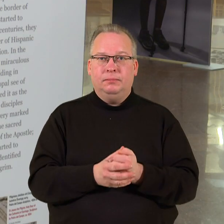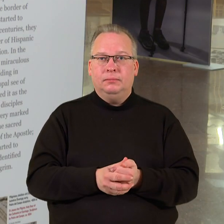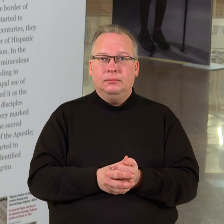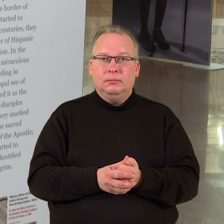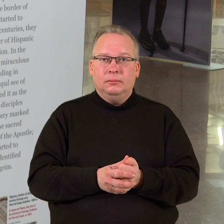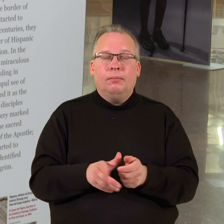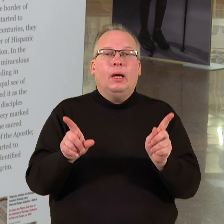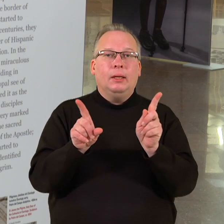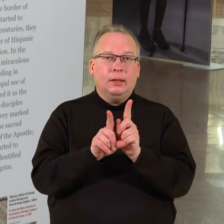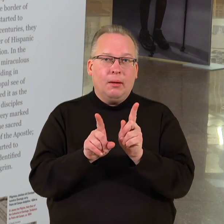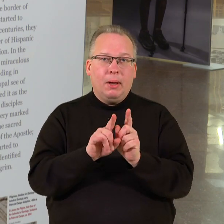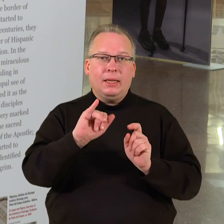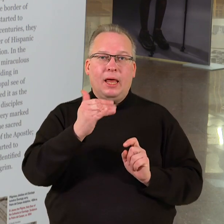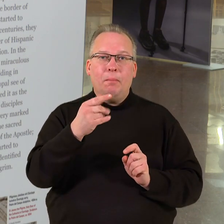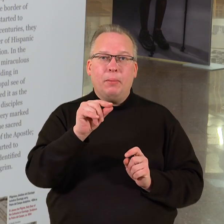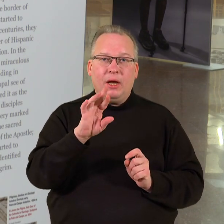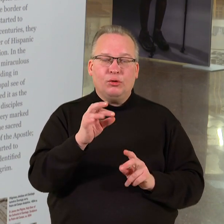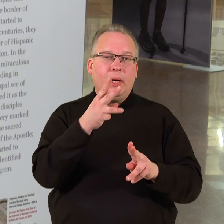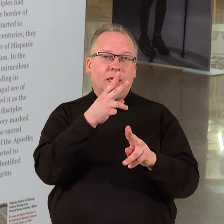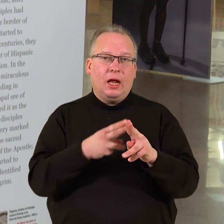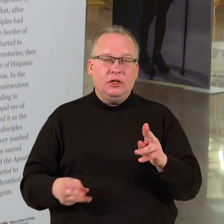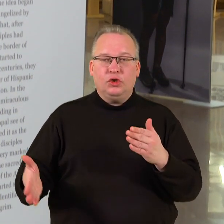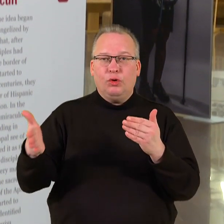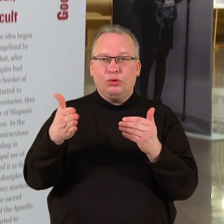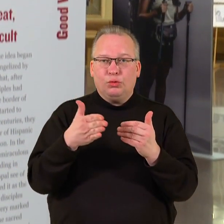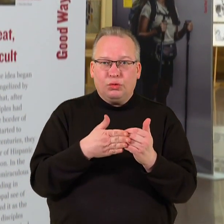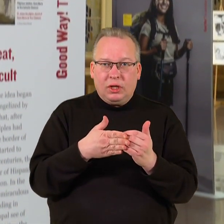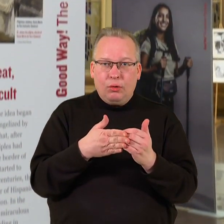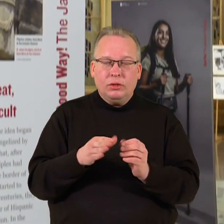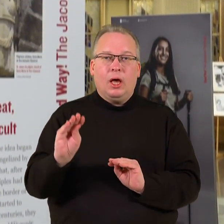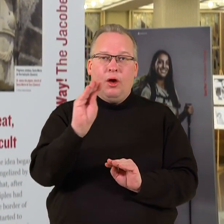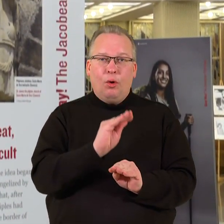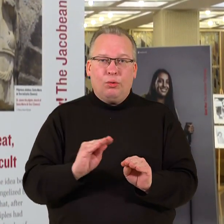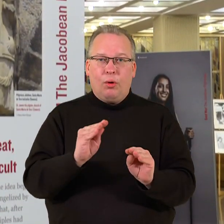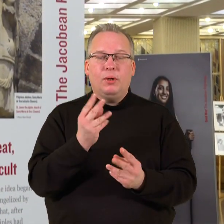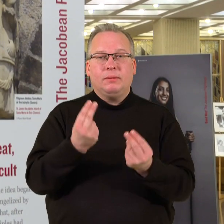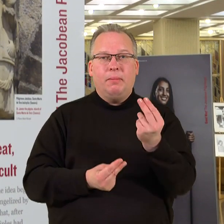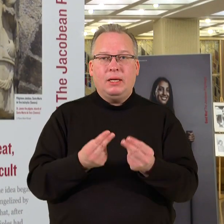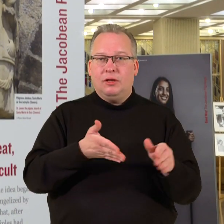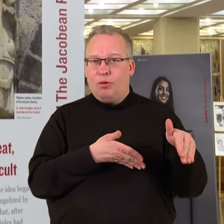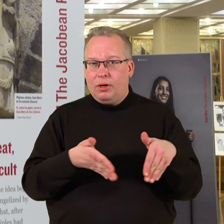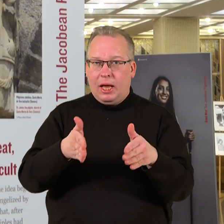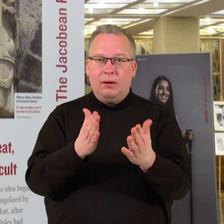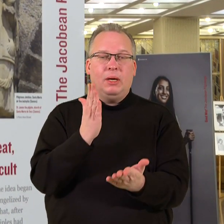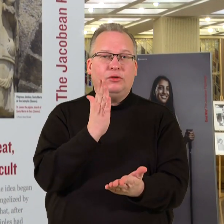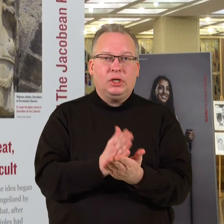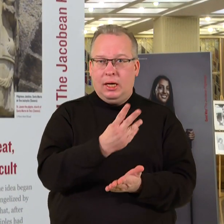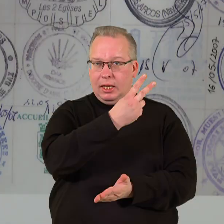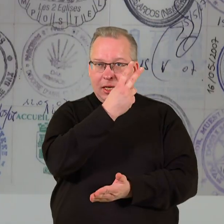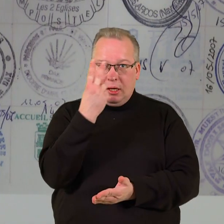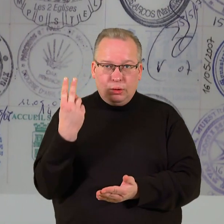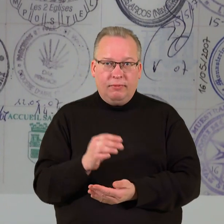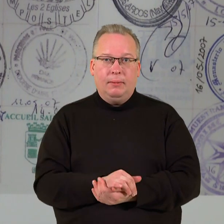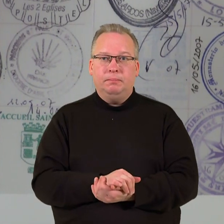impresionizmų kelią, gelžinės uždangos kelią ir Europos pasakų kelią, kuriuose veikia Lietuva.